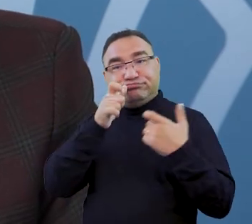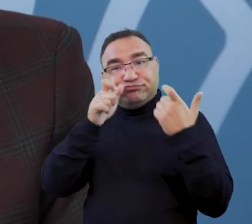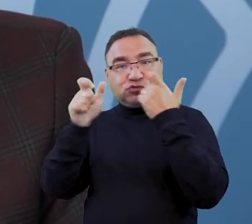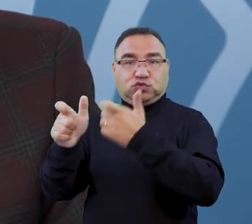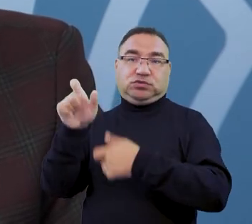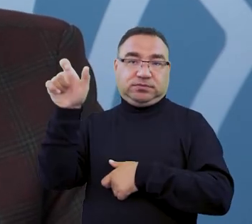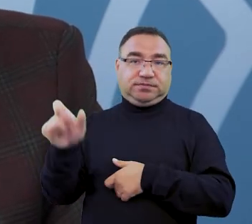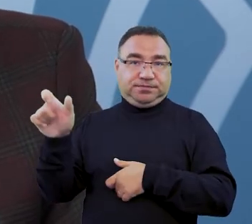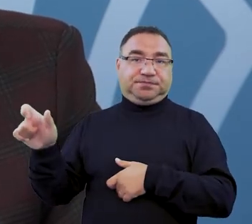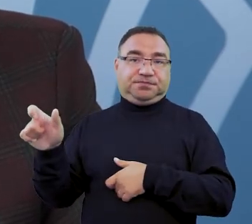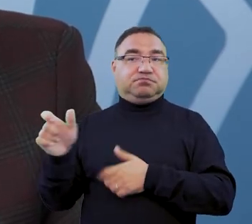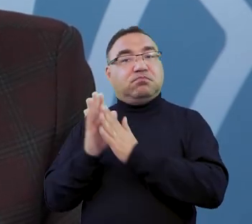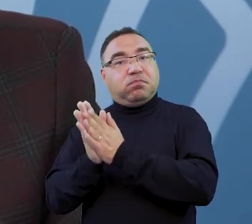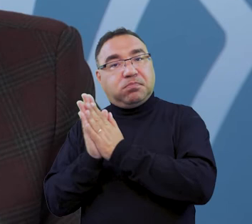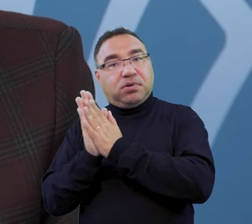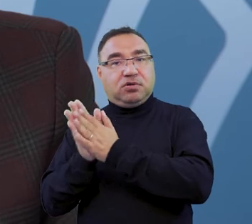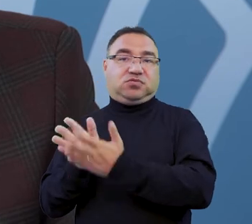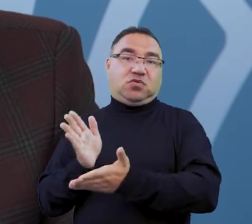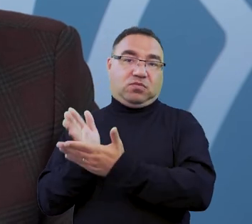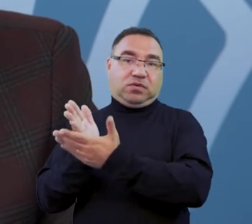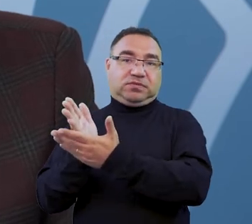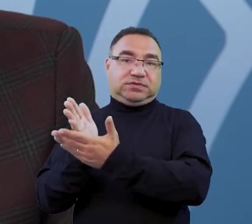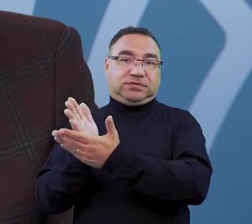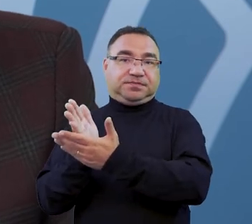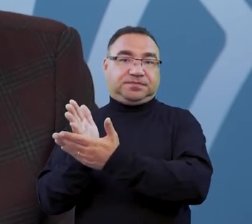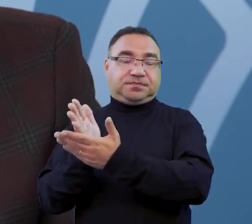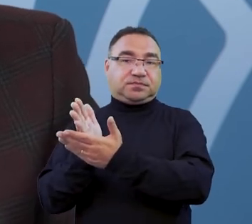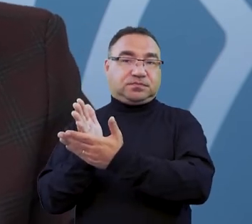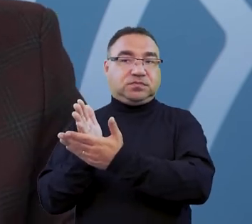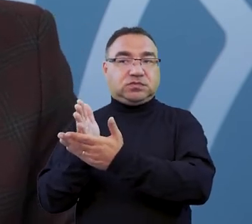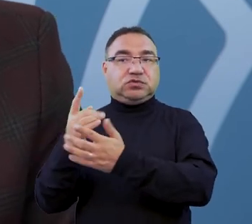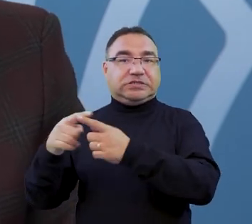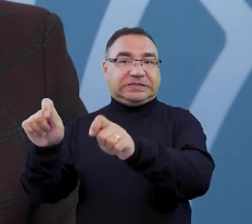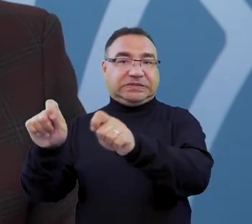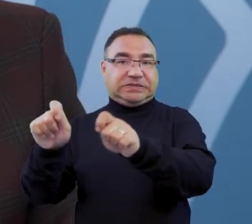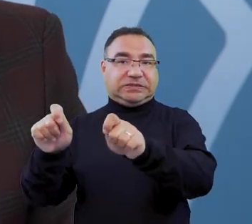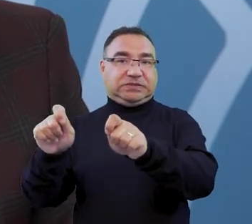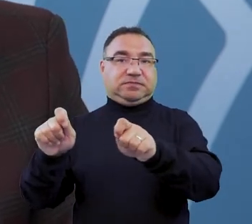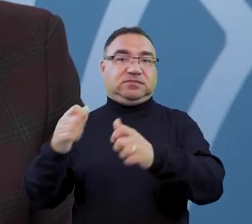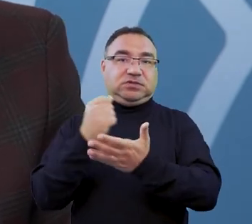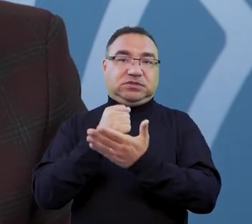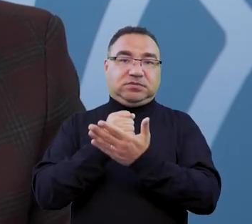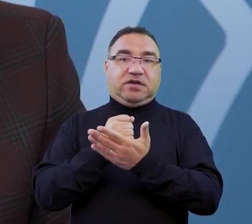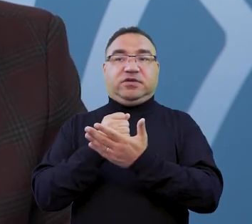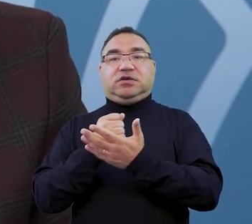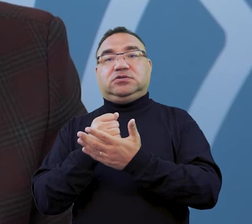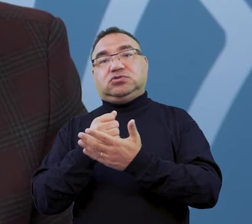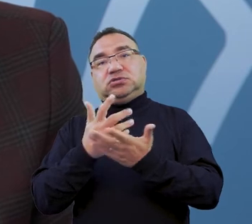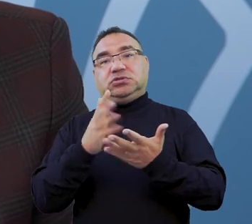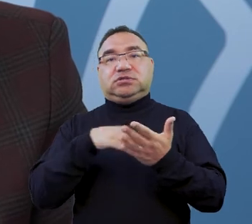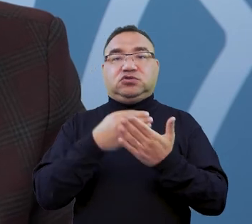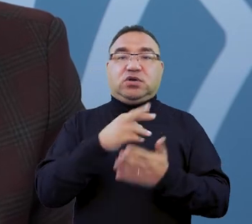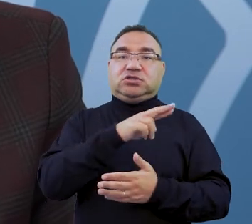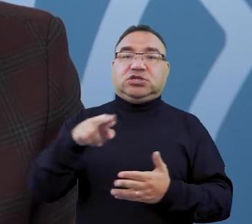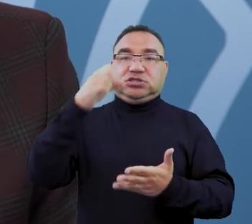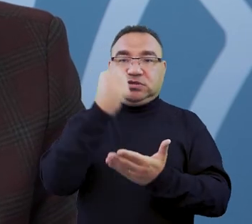zwracali się do nas z prośbą o to, abyśmy interweniowali w jakiś sposób w tej sprawie, czy to Parlament Studentów, czy Rzecznik Praw